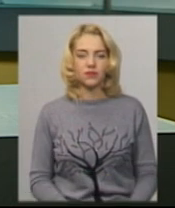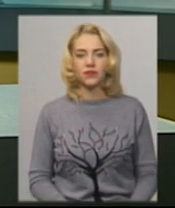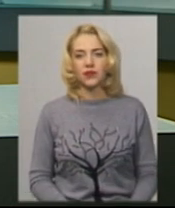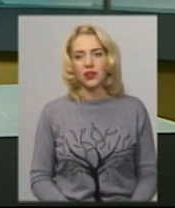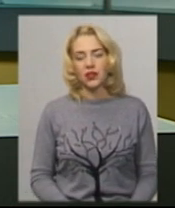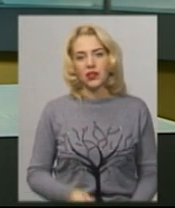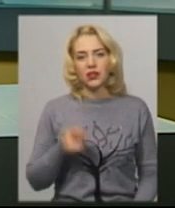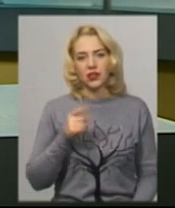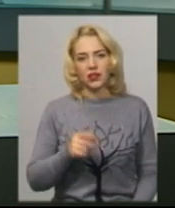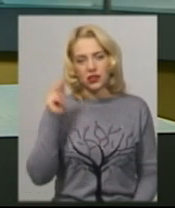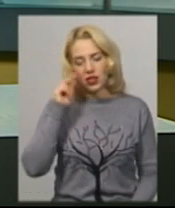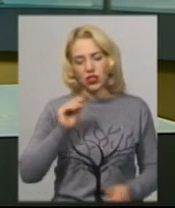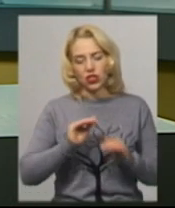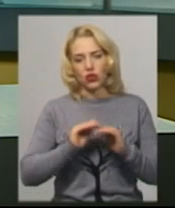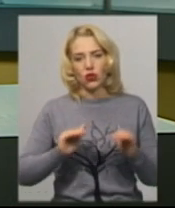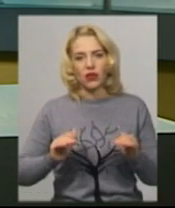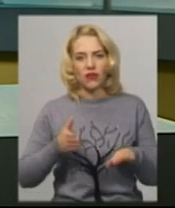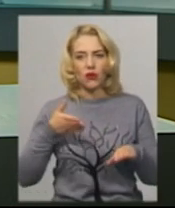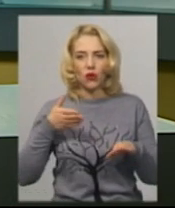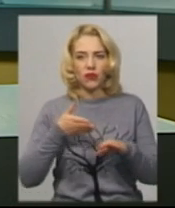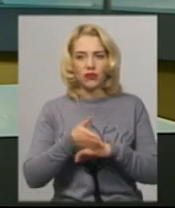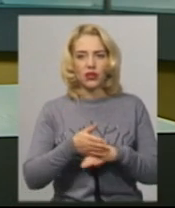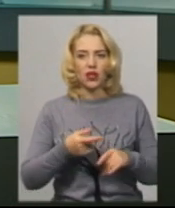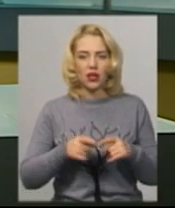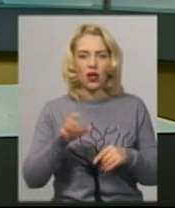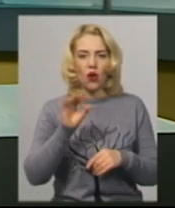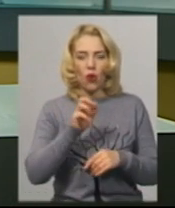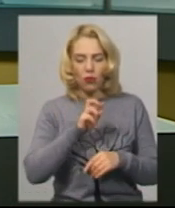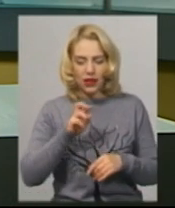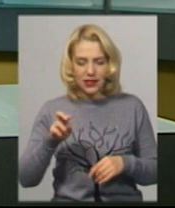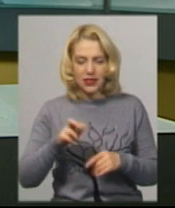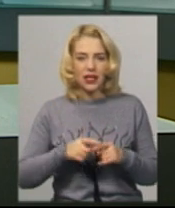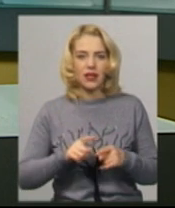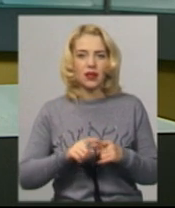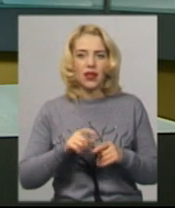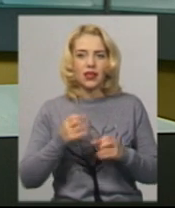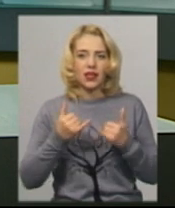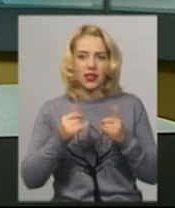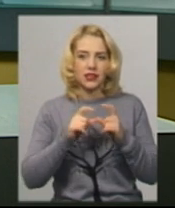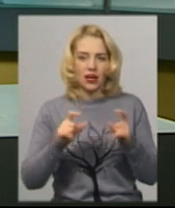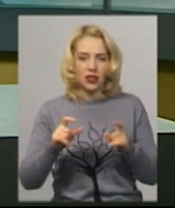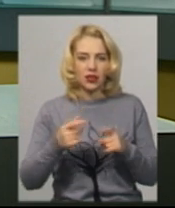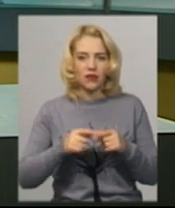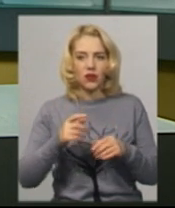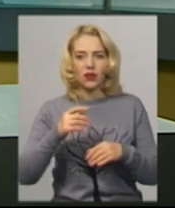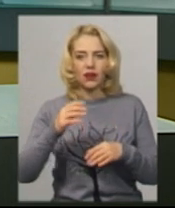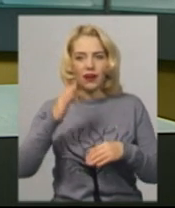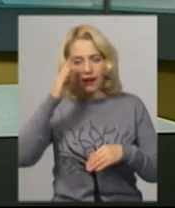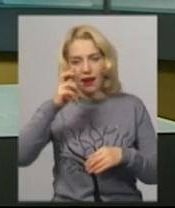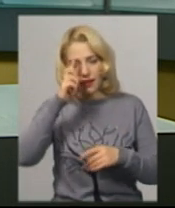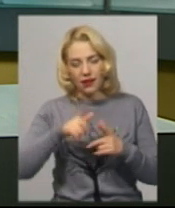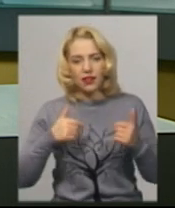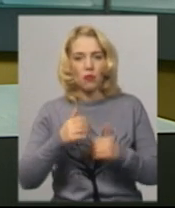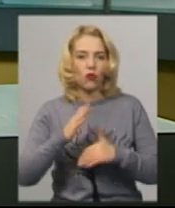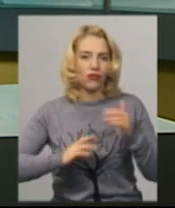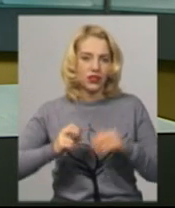Тисячі школярів відвідали обласний профорієнтаційний захід для закладів загальної середньої освіти «Країна професійного вибору». Про це